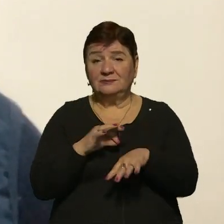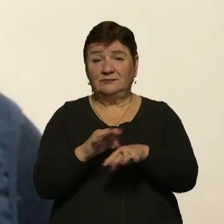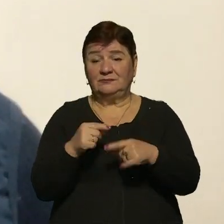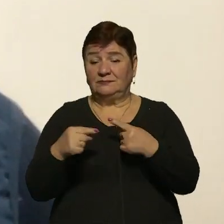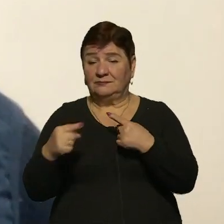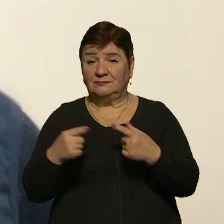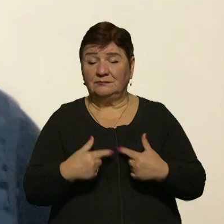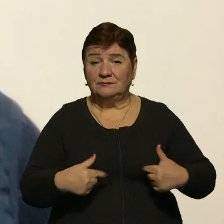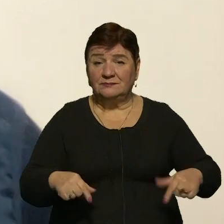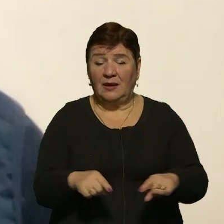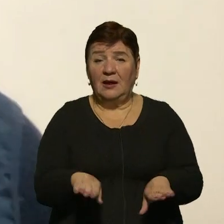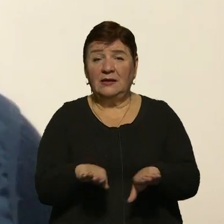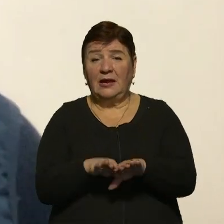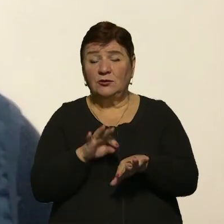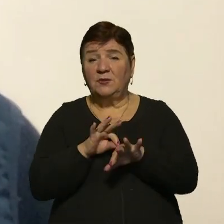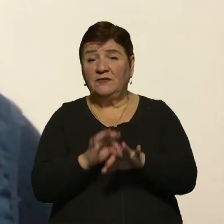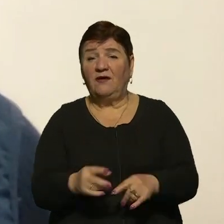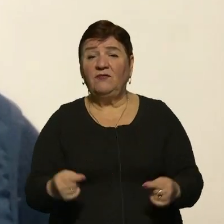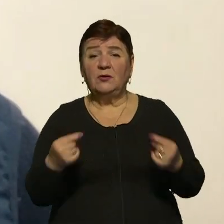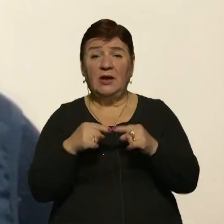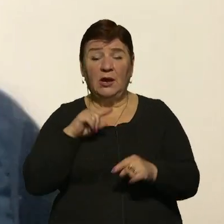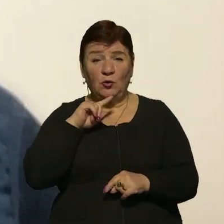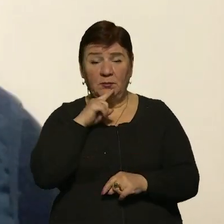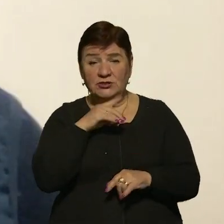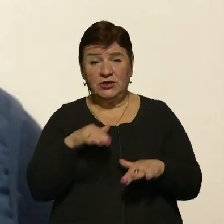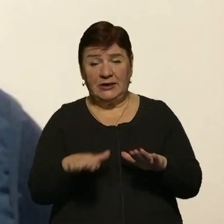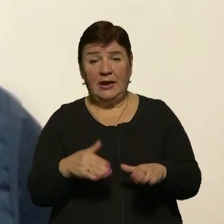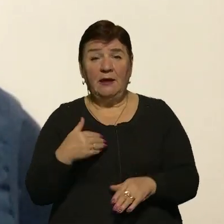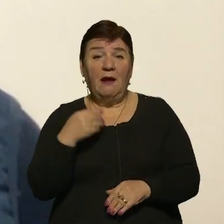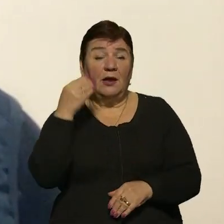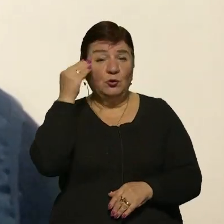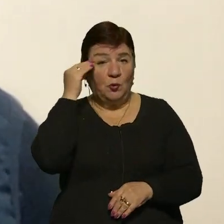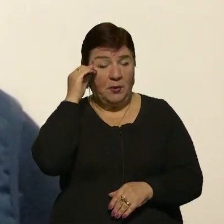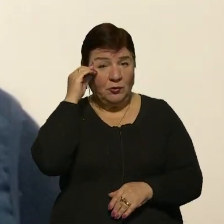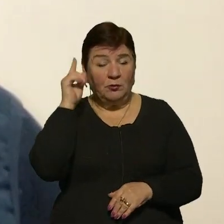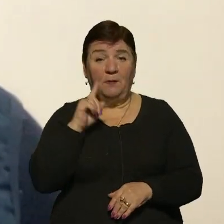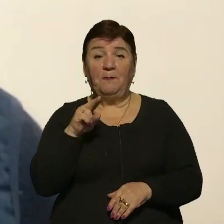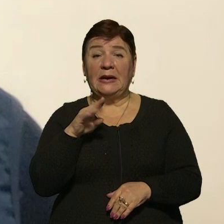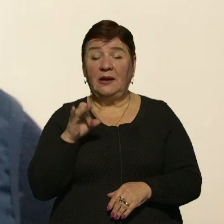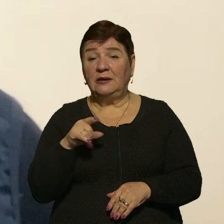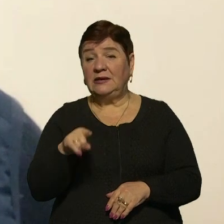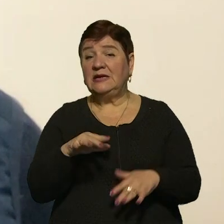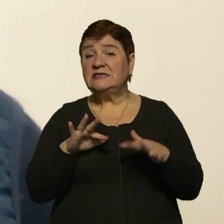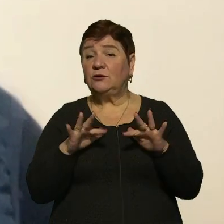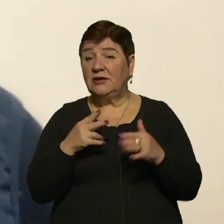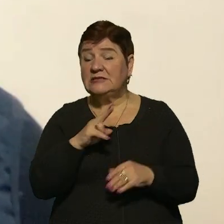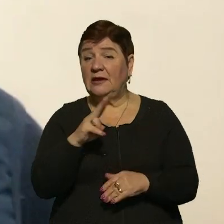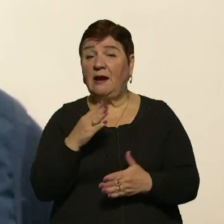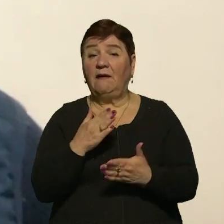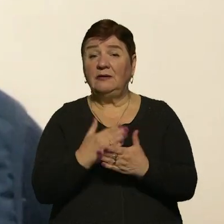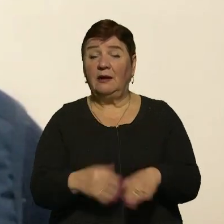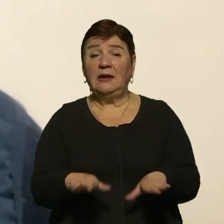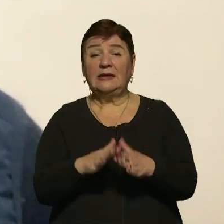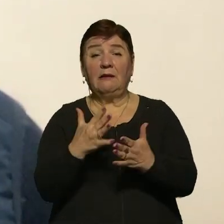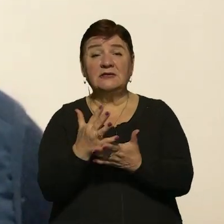інших країн і держав також проведуть відповідні економічні дії. Тобто я думаю, що навіть при тій ситуації, яка є, у нас і так